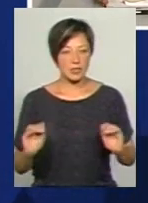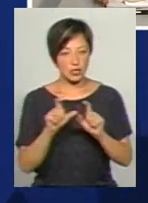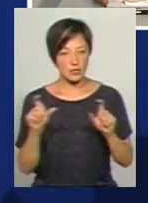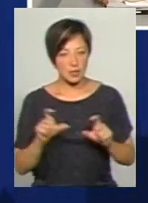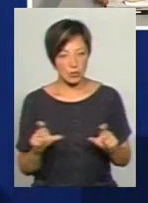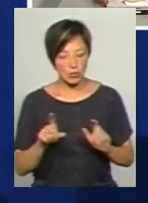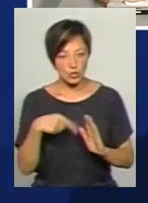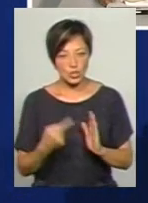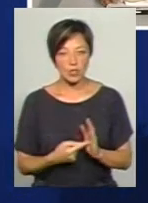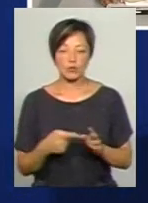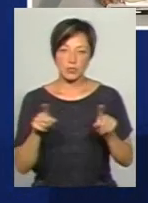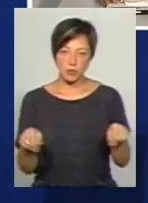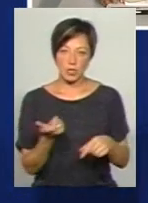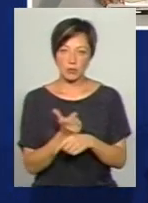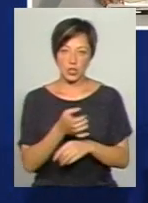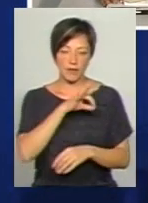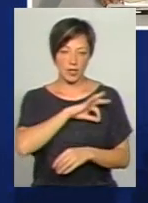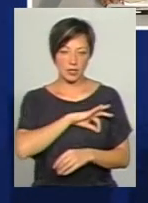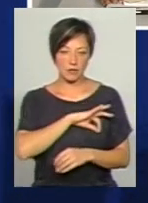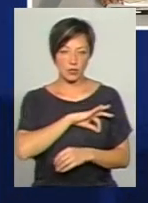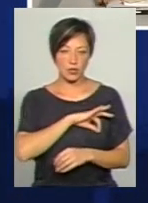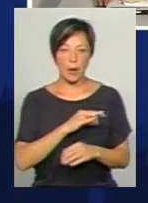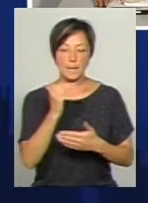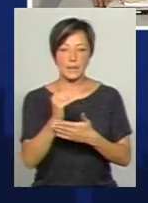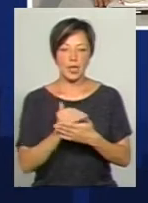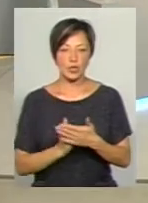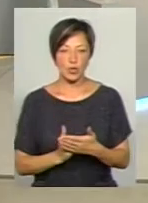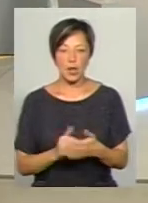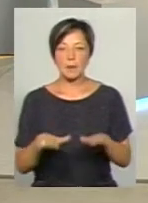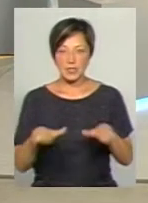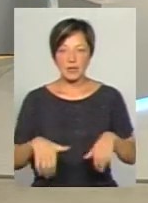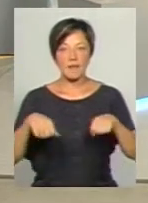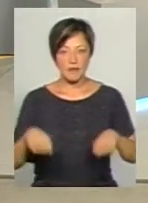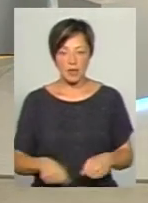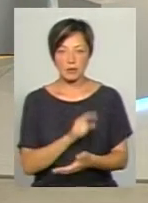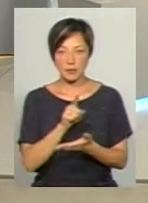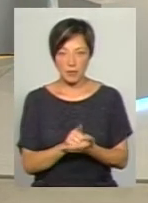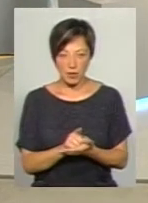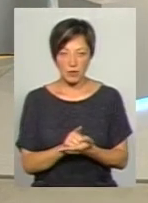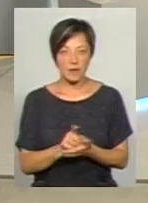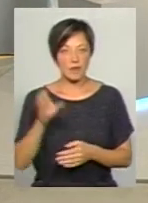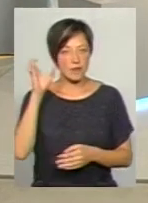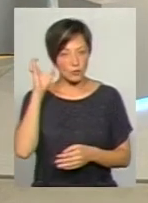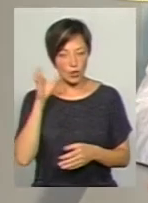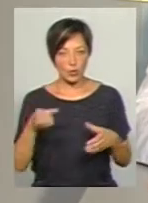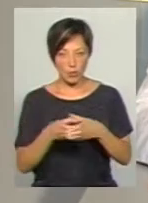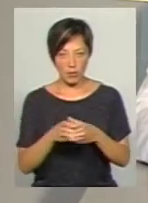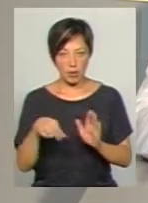заклади, щоби створити більш ефективнішу мережу. Тобто місцева влада мала би вислухати громаду в цьому.